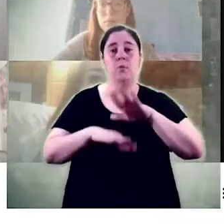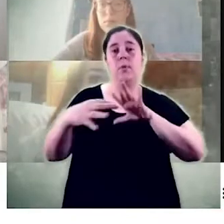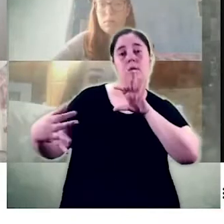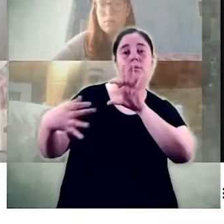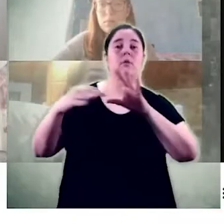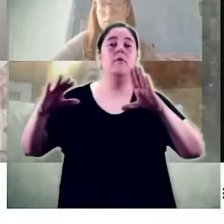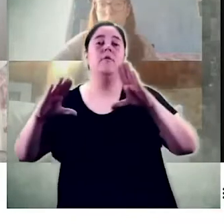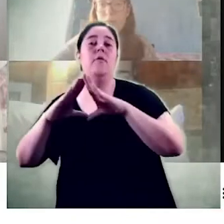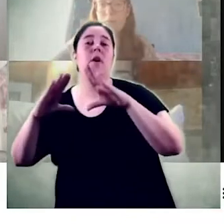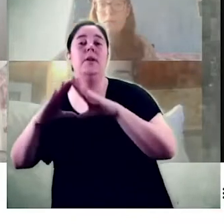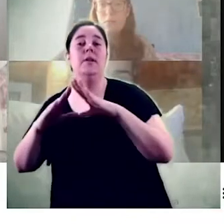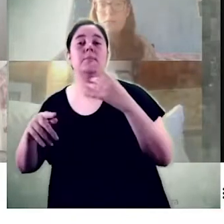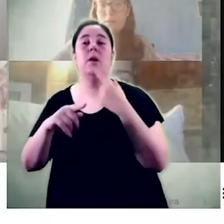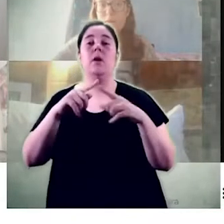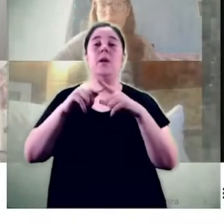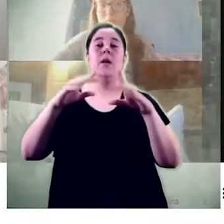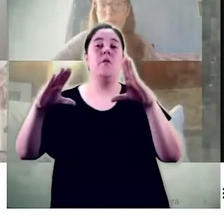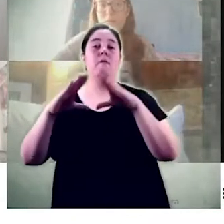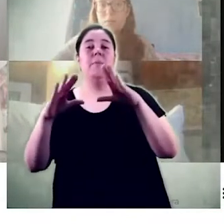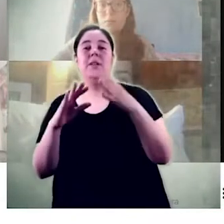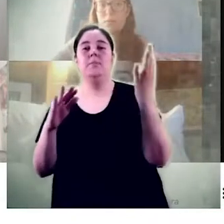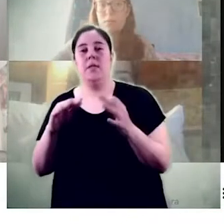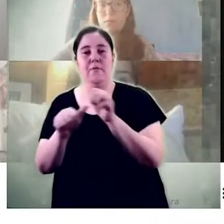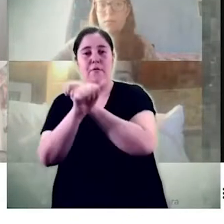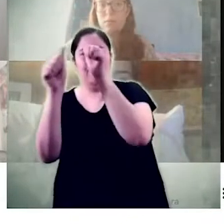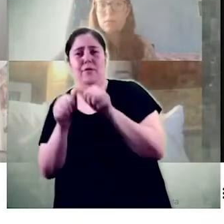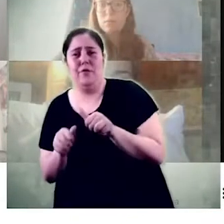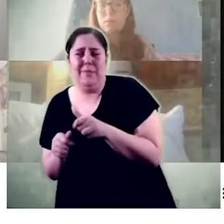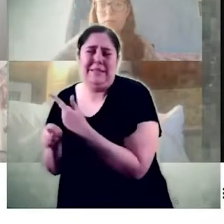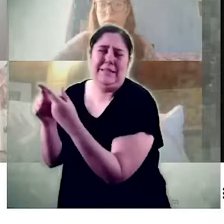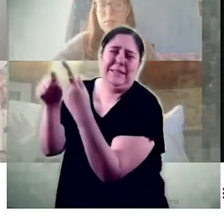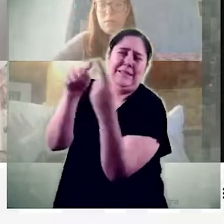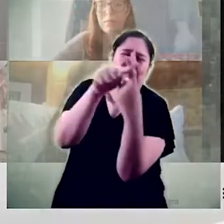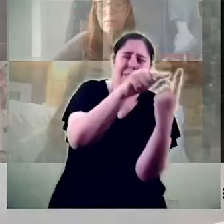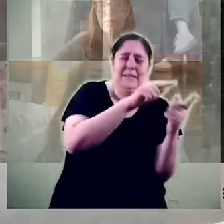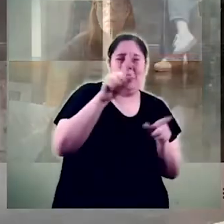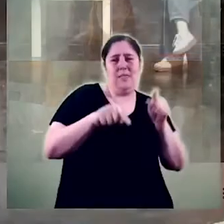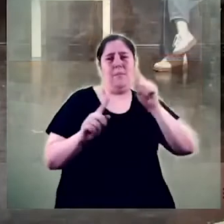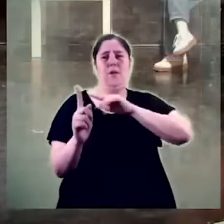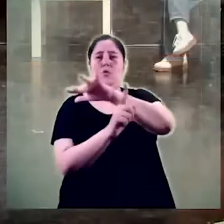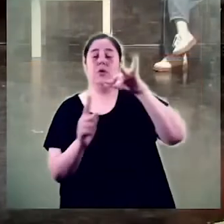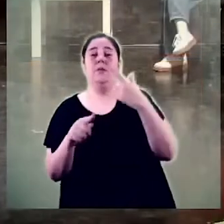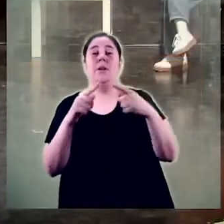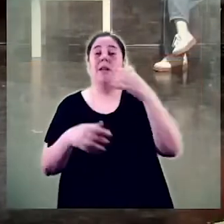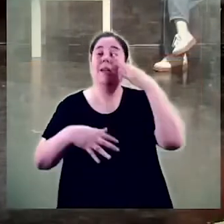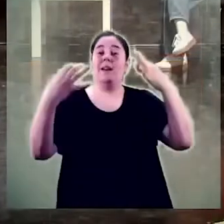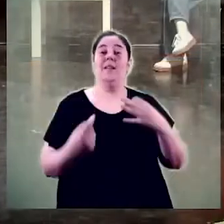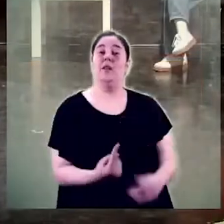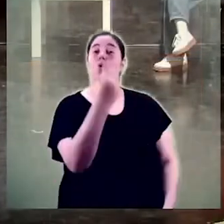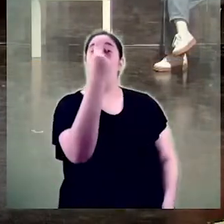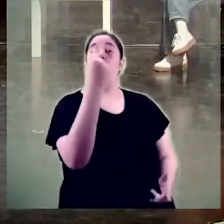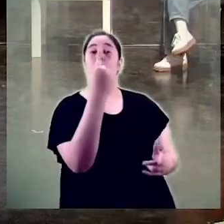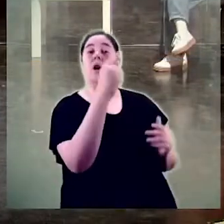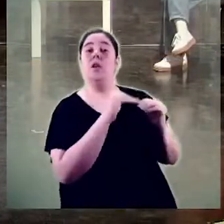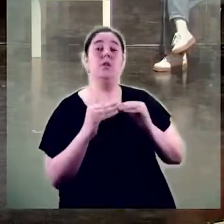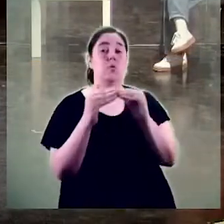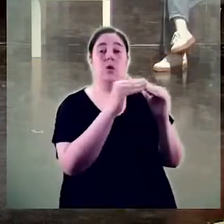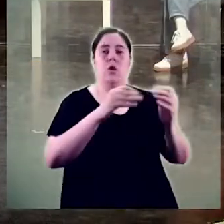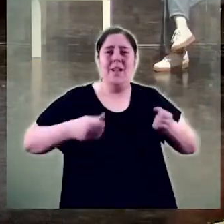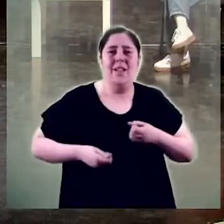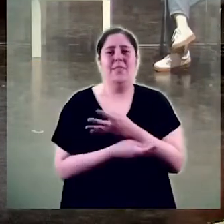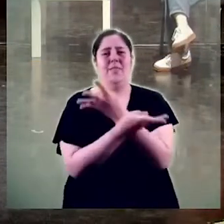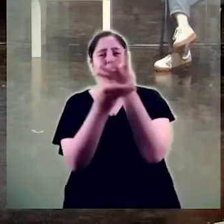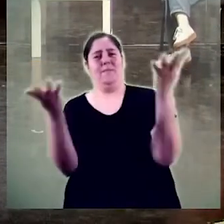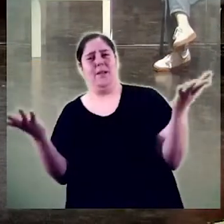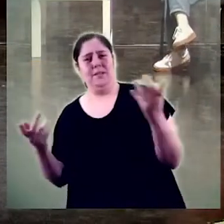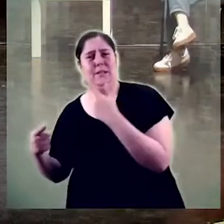ha de saber prendre a l'hora morfologies distintes en contextos variats perquè la realitat no és una i uniforme sinó diversa múltiple